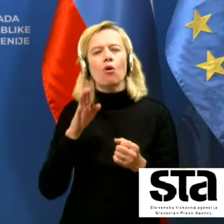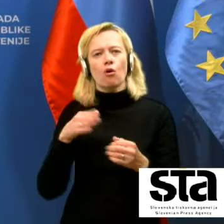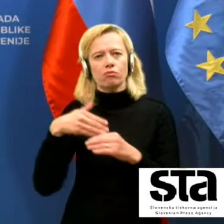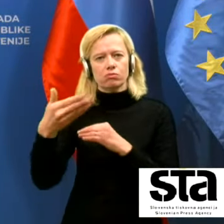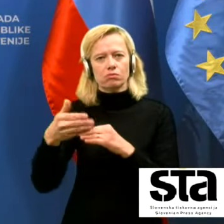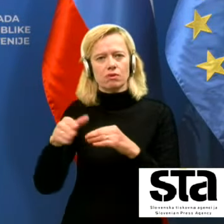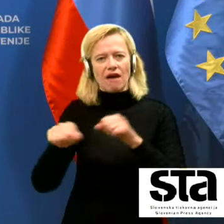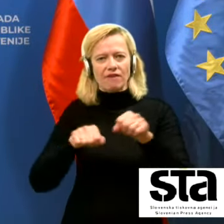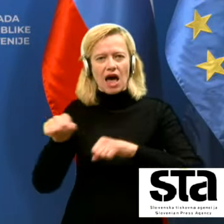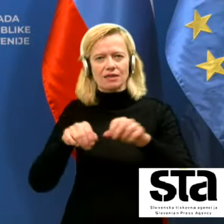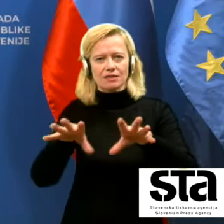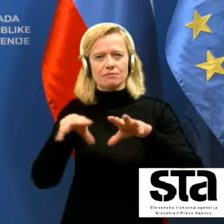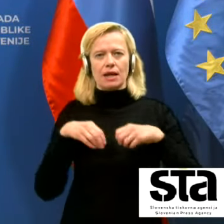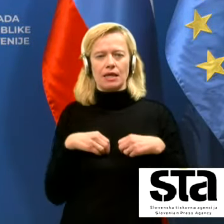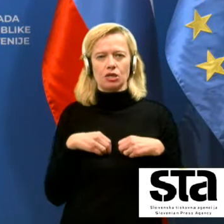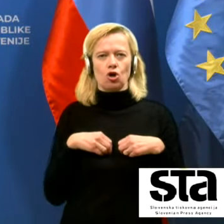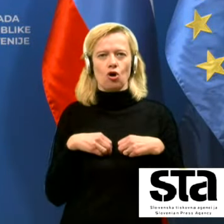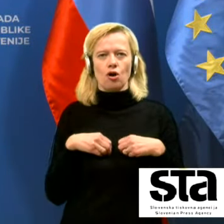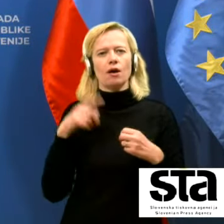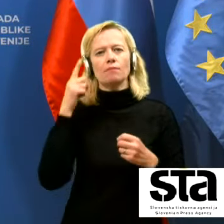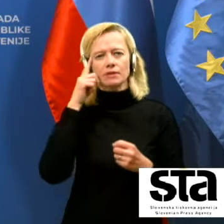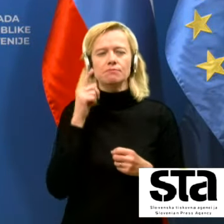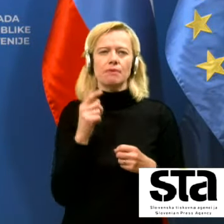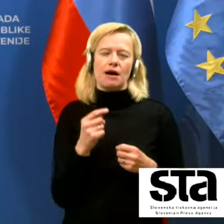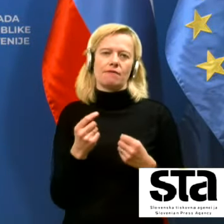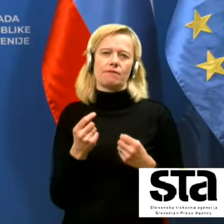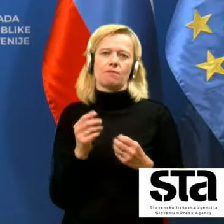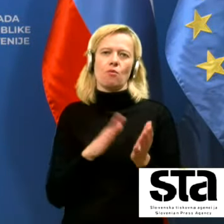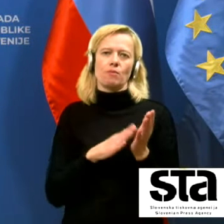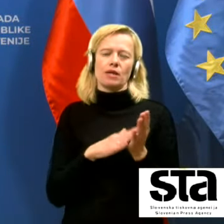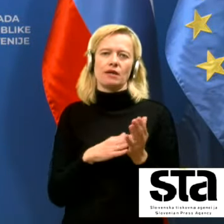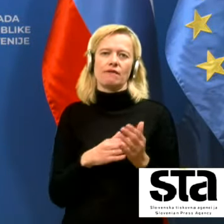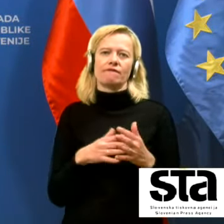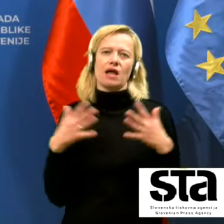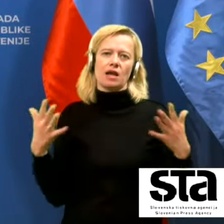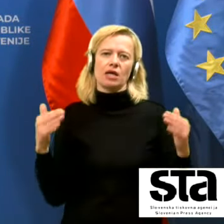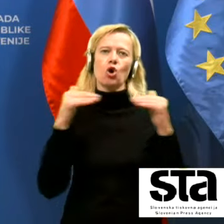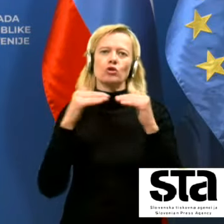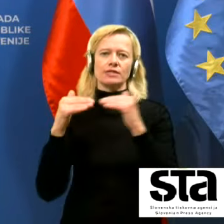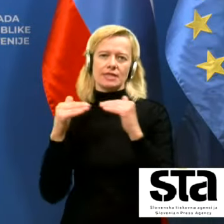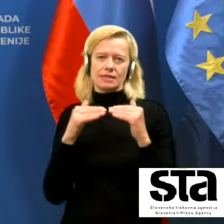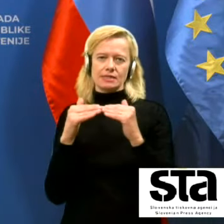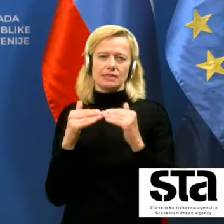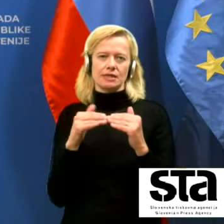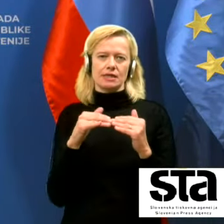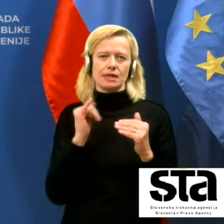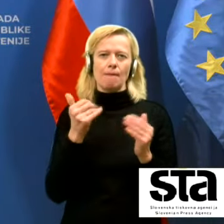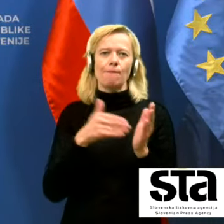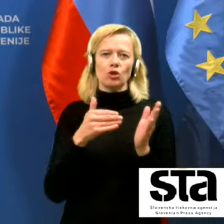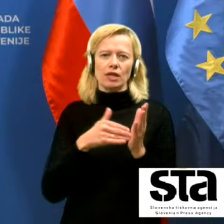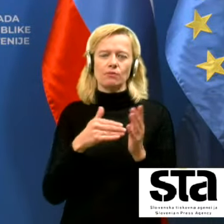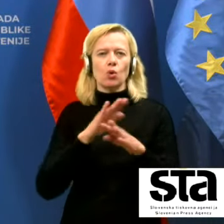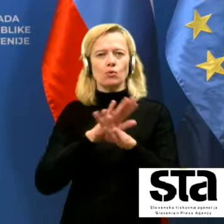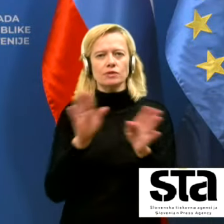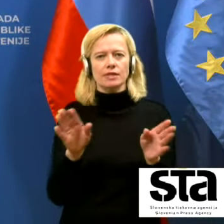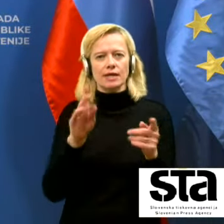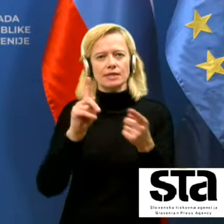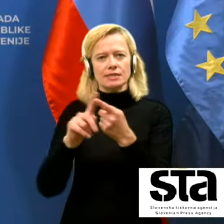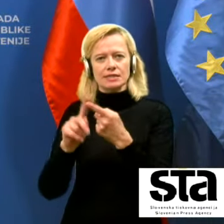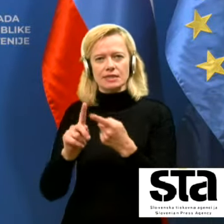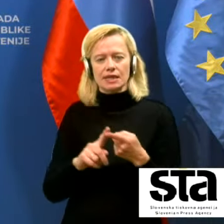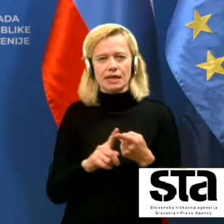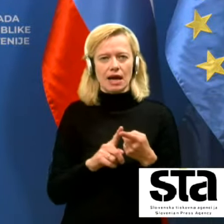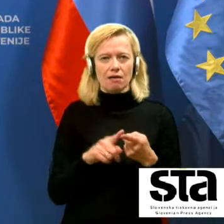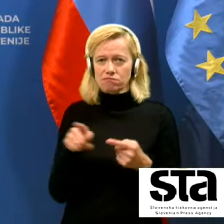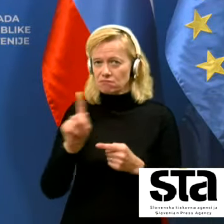velja kljub vsemu en dost širok konsens, da je potrebno sveda vse stike, ki niso nujni,